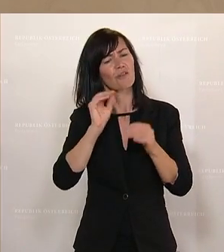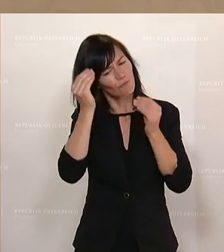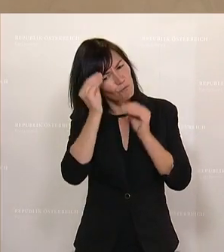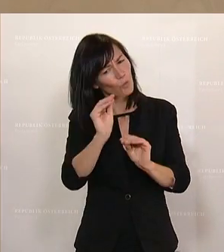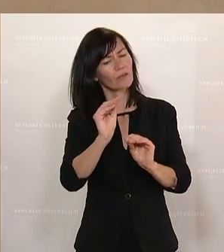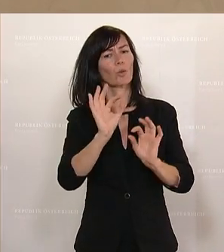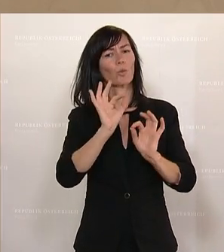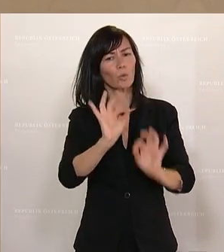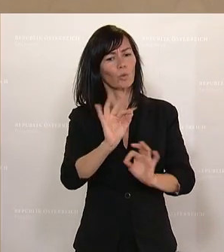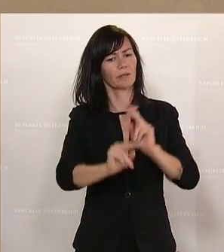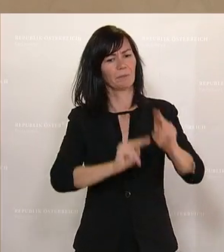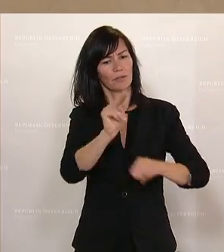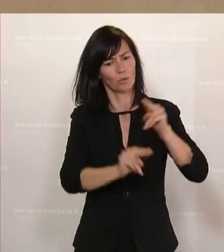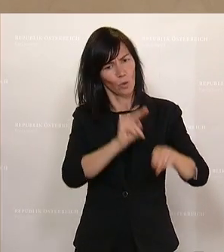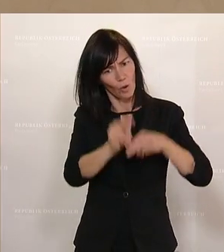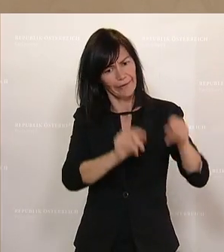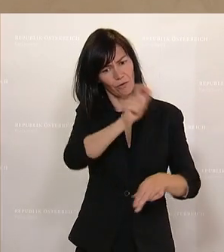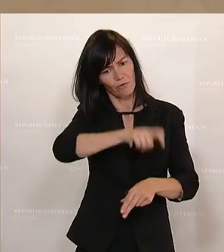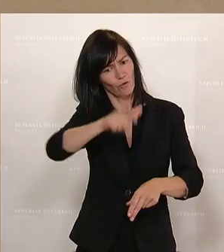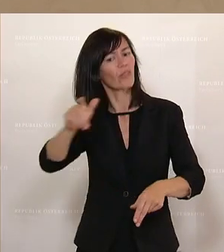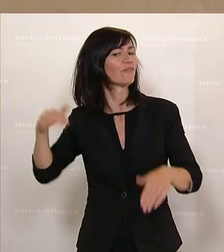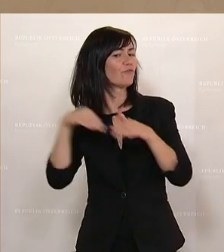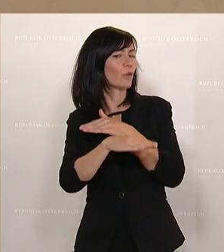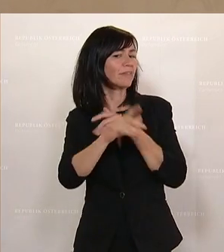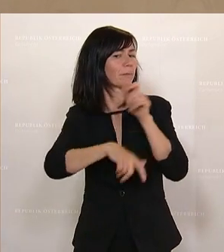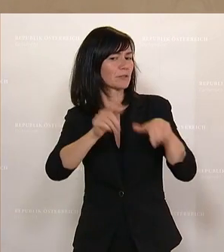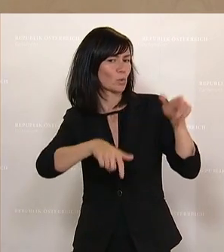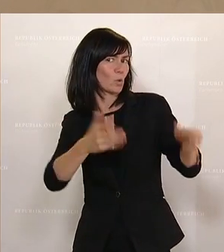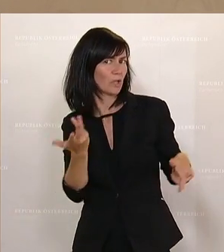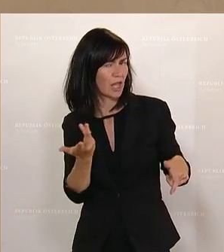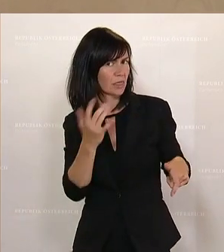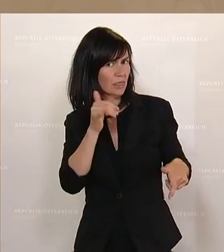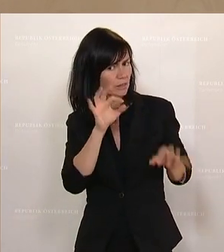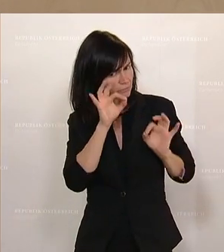Betreuung und Versorgung von geflüchteten Menschen.